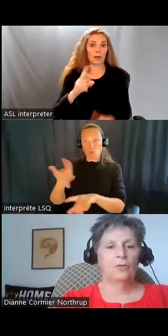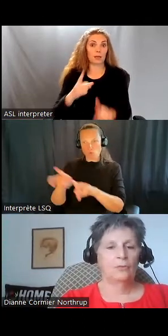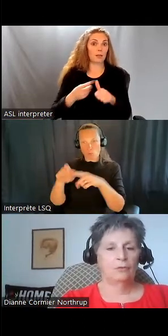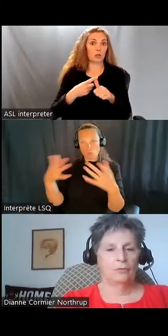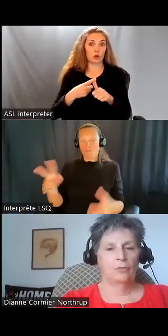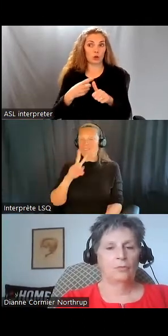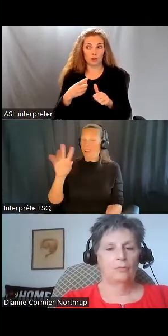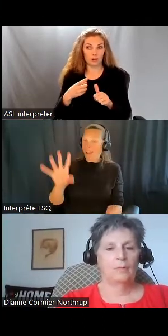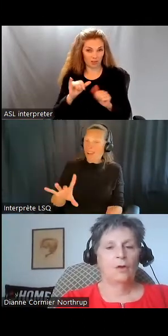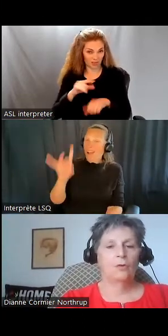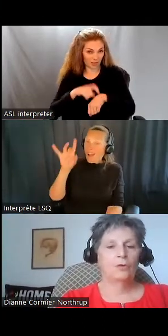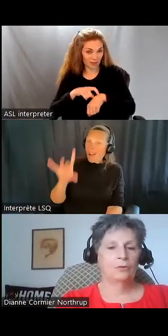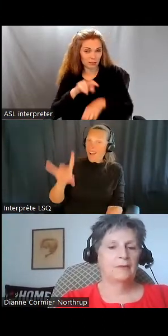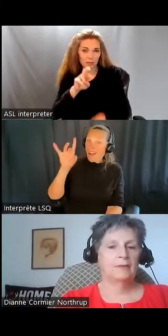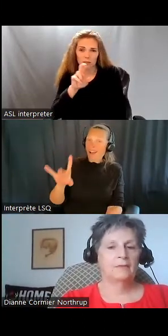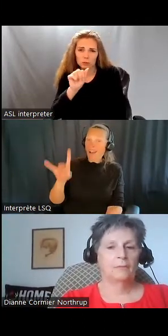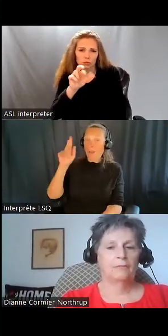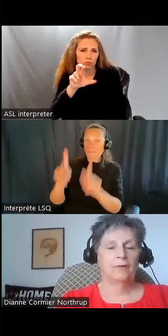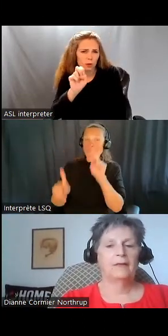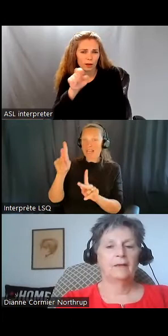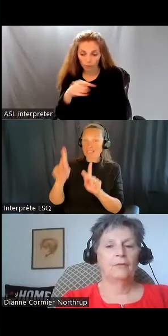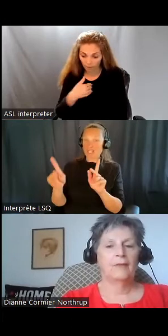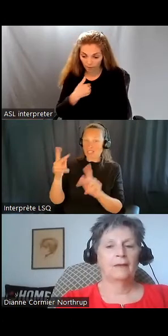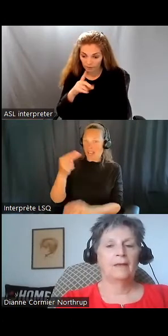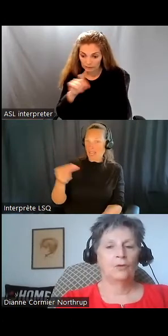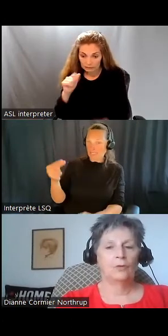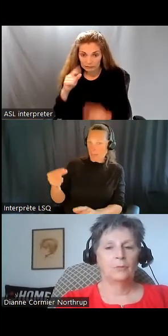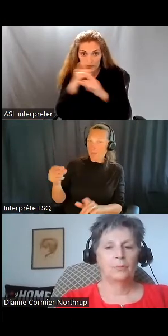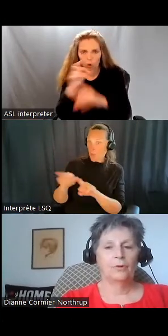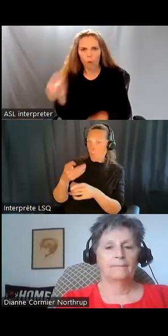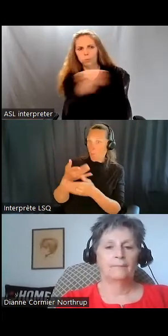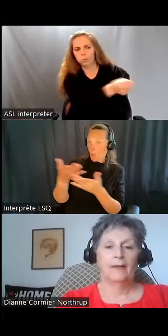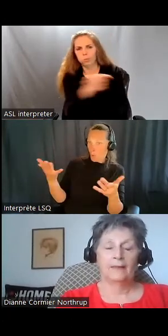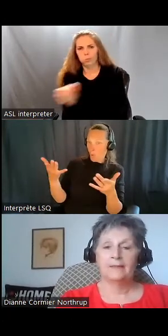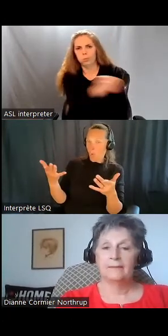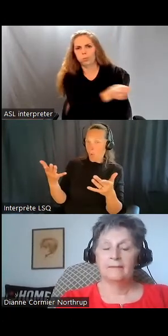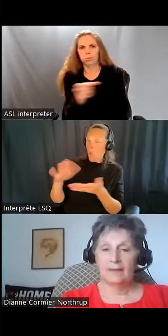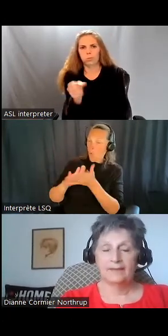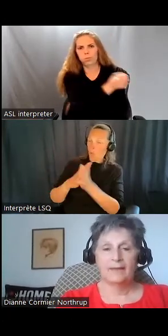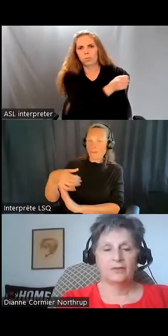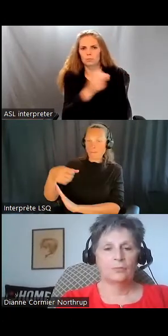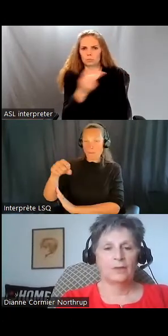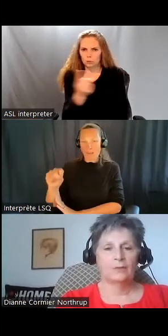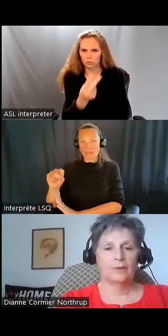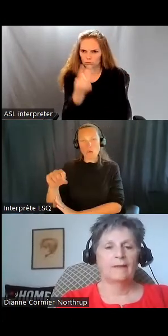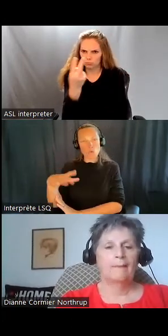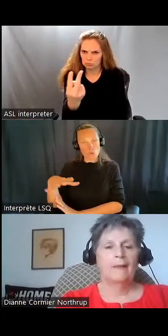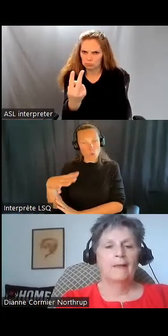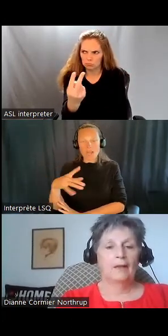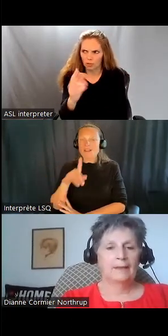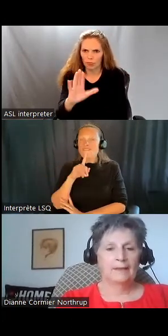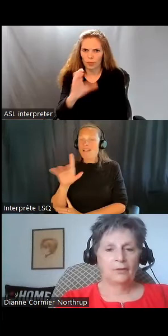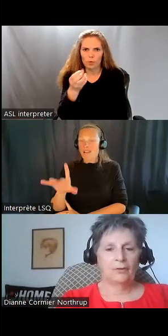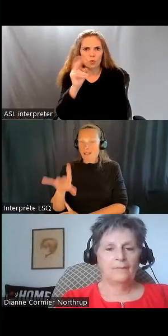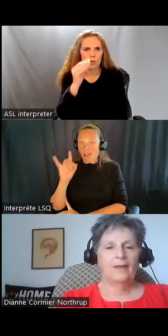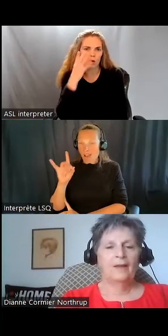pour des personnes avec un handicap complexe d'être propriétaires ou de recevoir des fonds du gouvernement pour le soutien